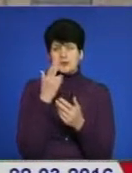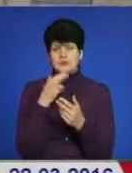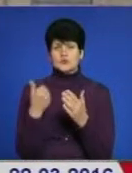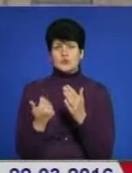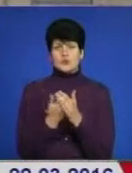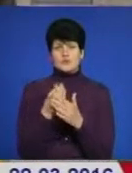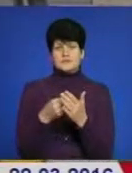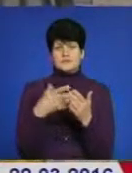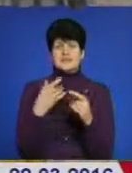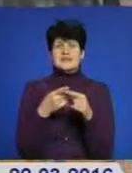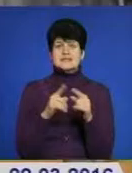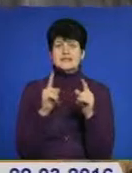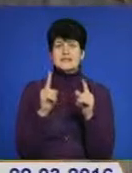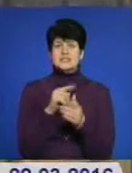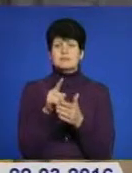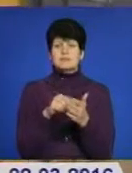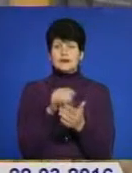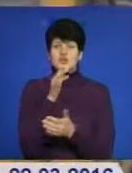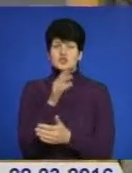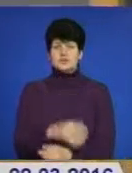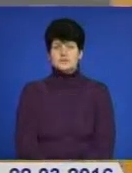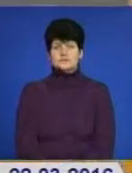нових тарифів. Це лише питання часу.